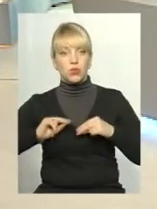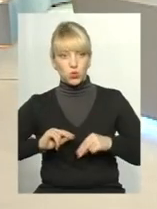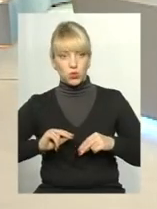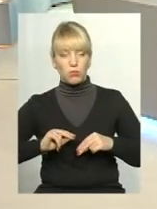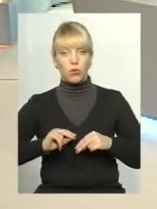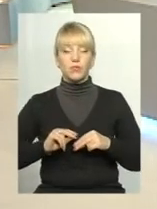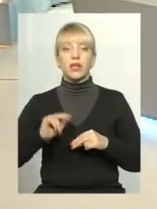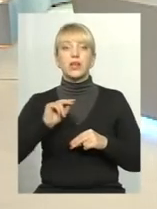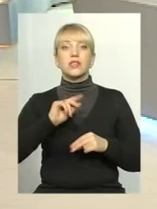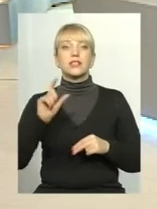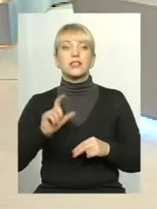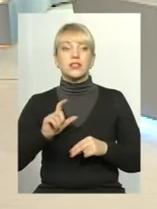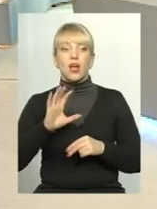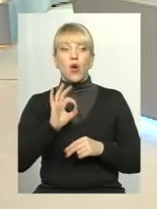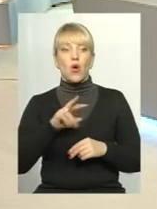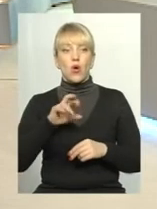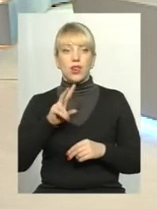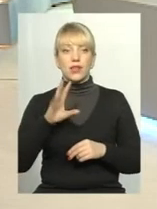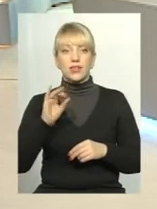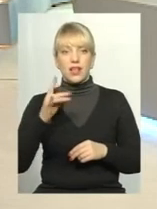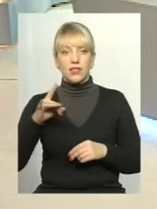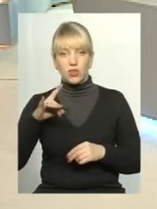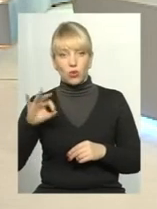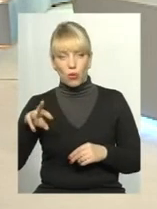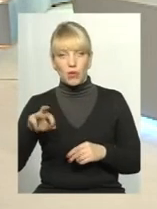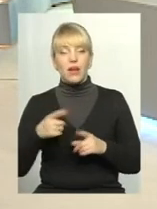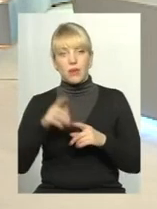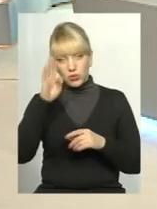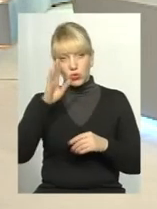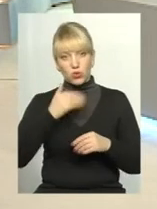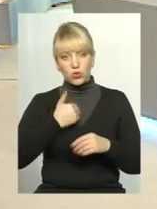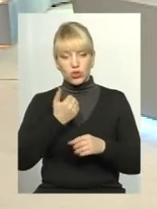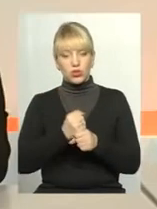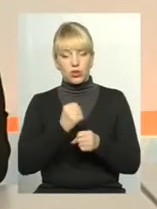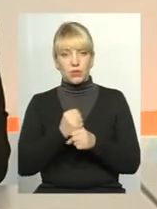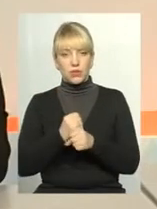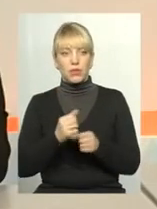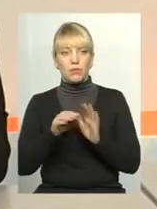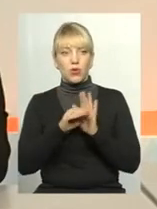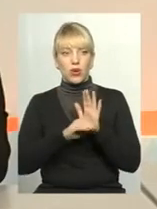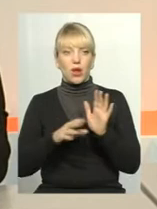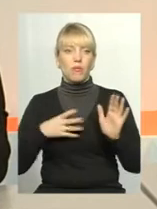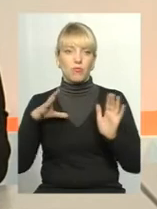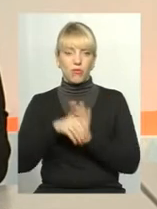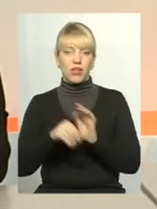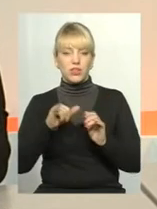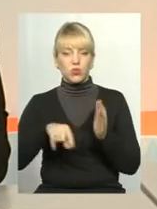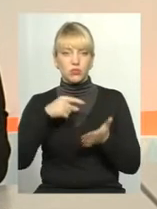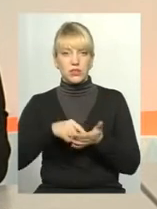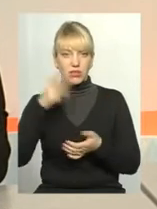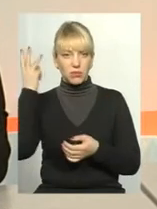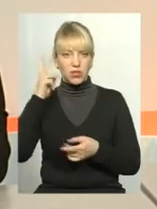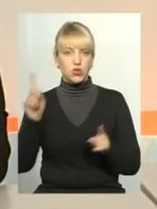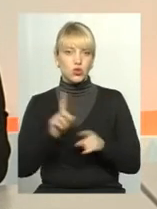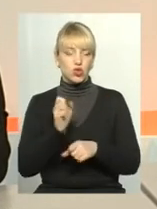Олександром, він хоче розробити програму, впровадити нас в Хмельницькому, для того, щоб